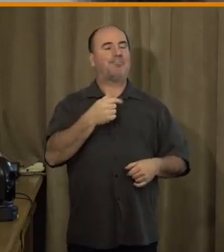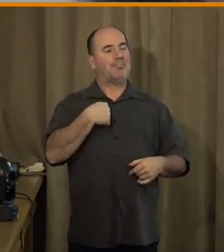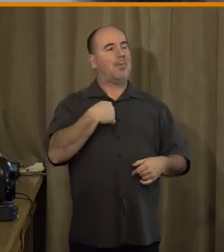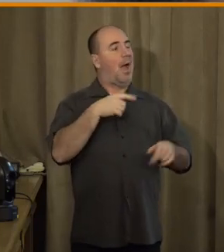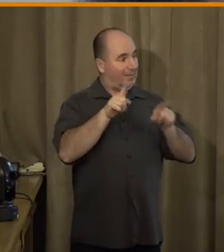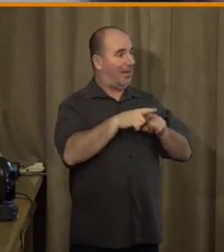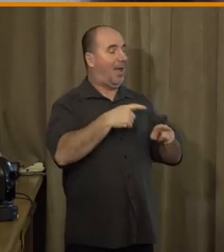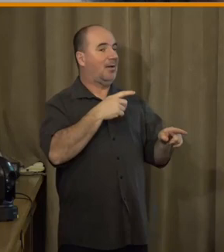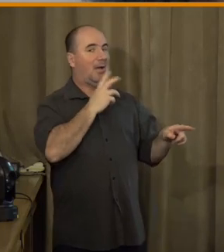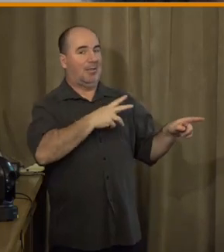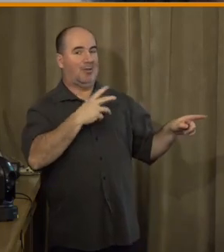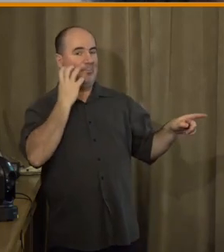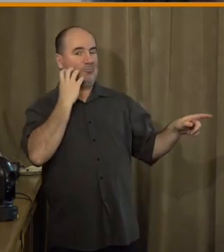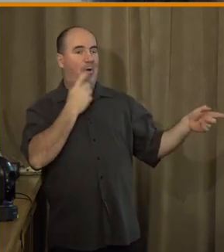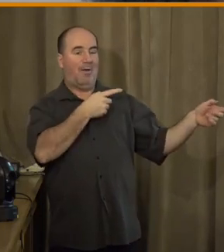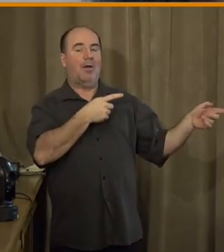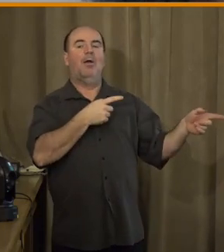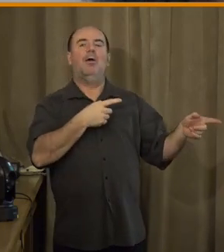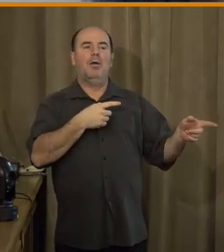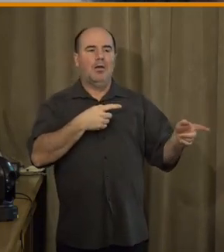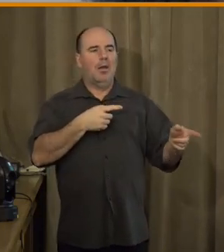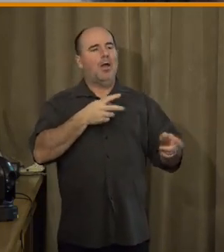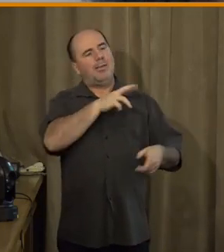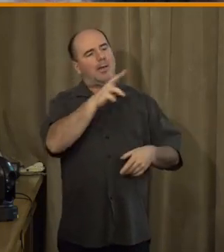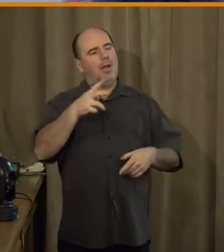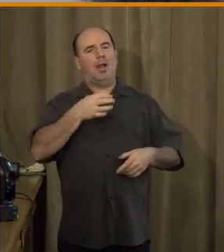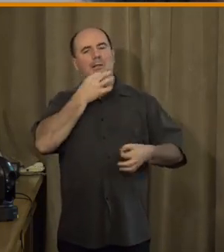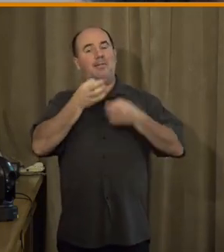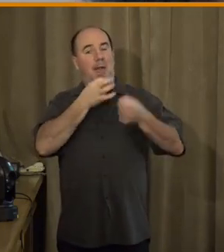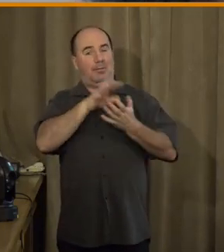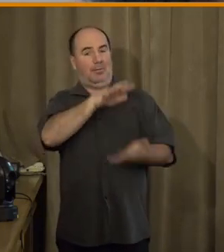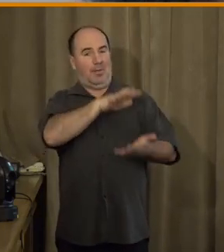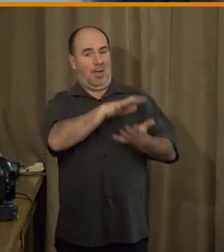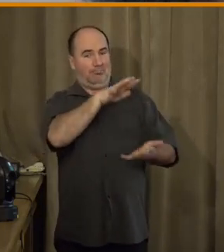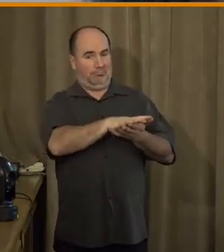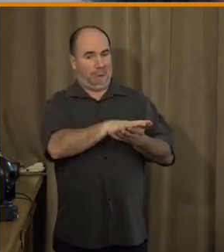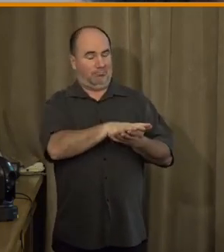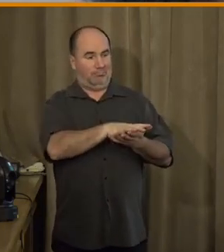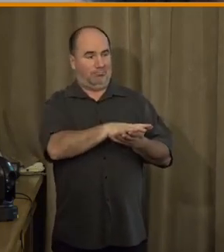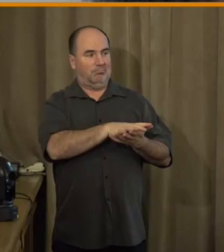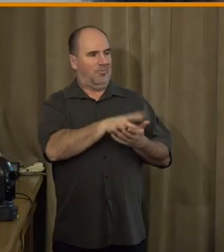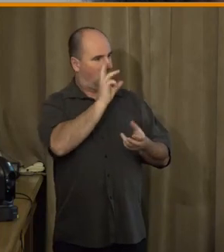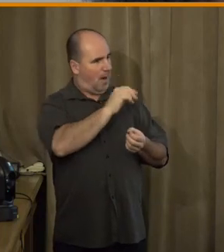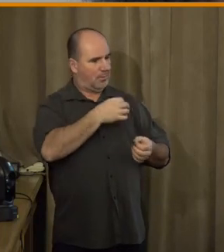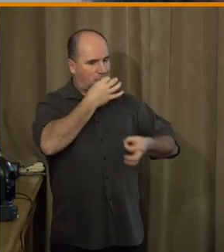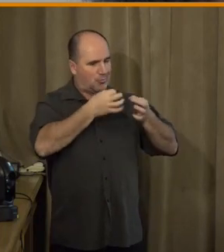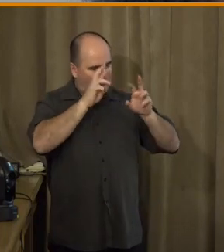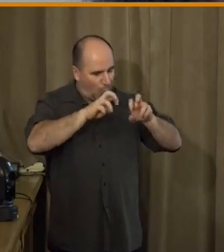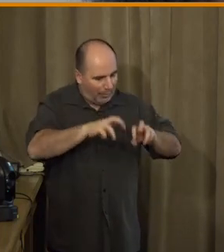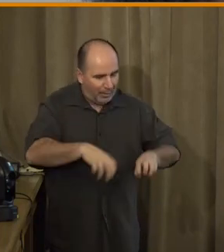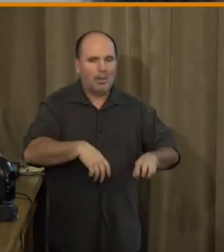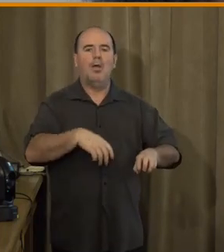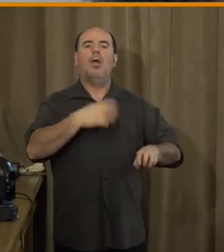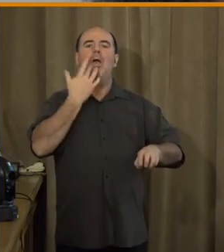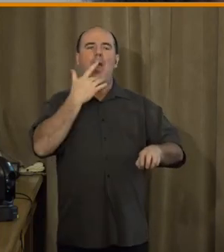Jak tato data, nebo některá z nich, nebo možná některá z těch studií, protože kolegové měli k dispozici celou studii, jak vy je